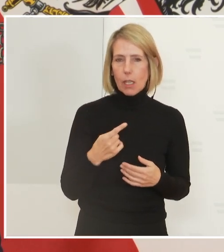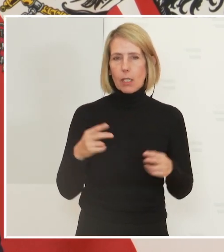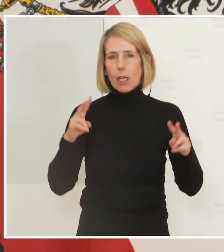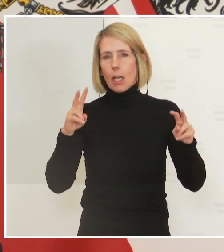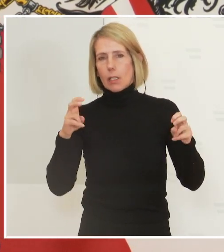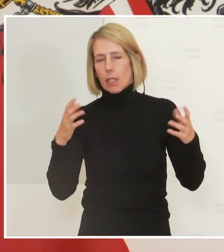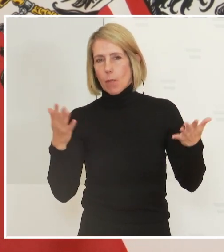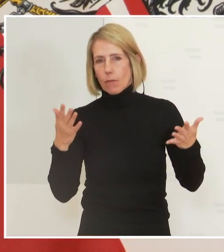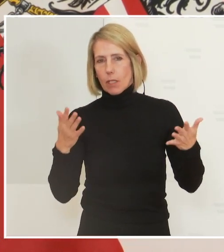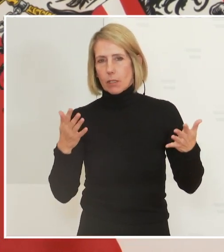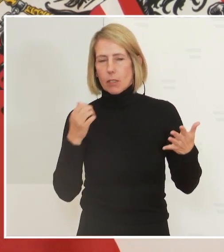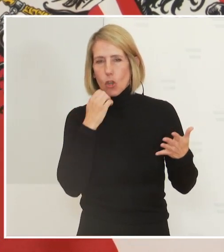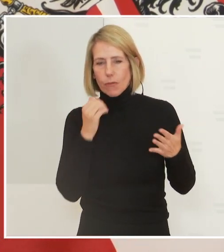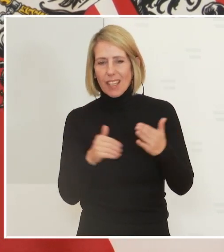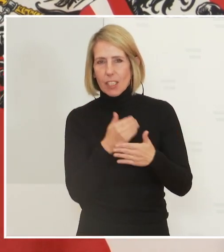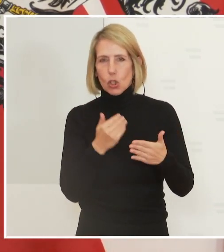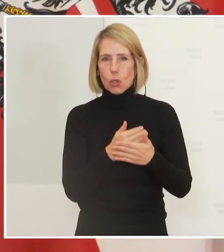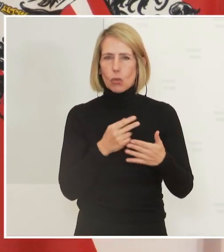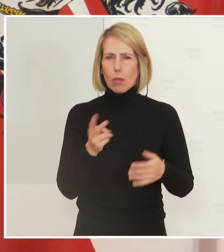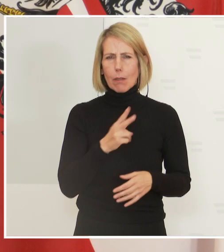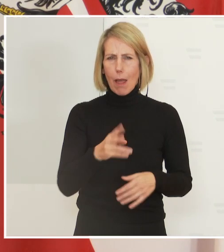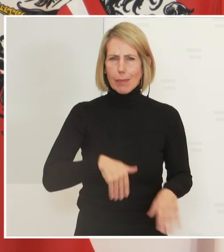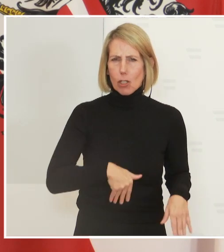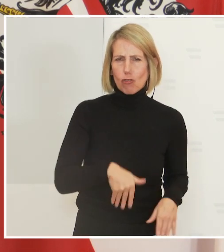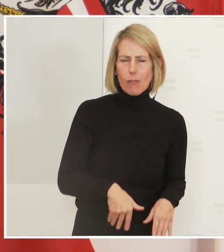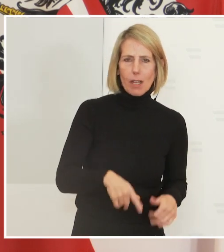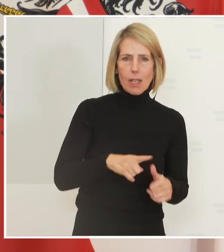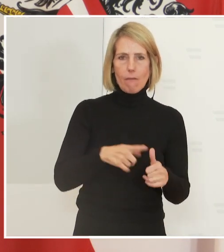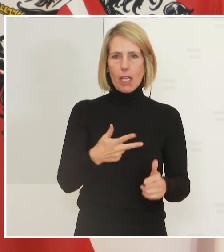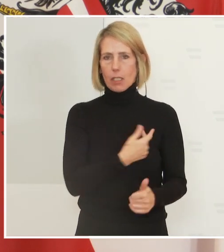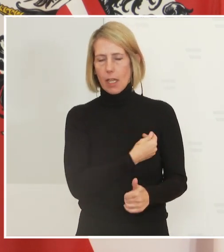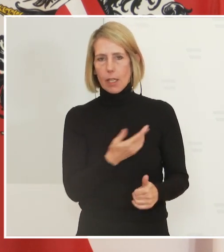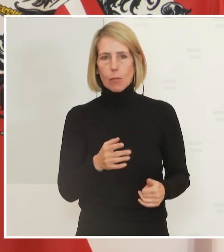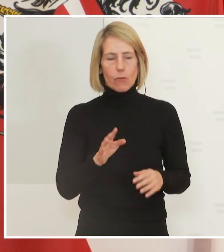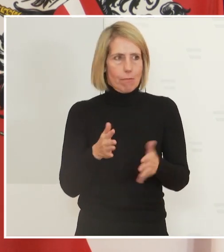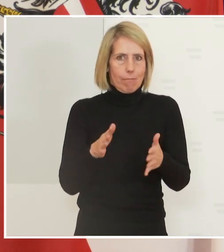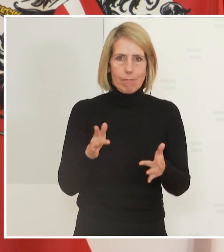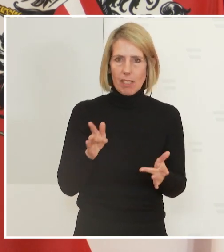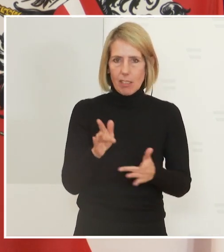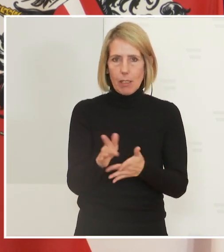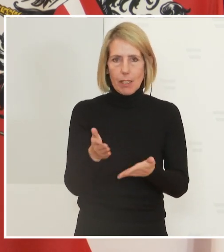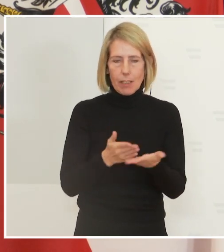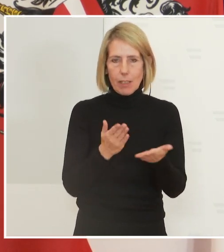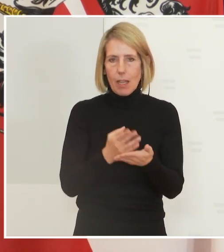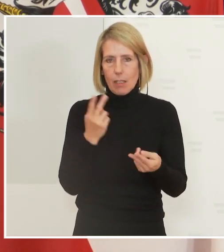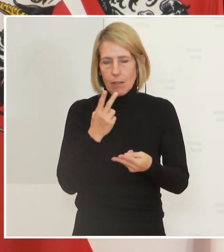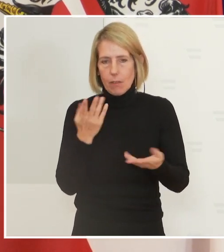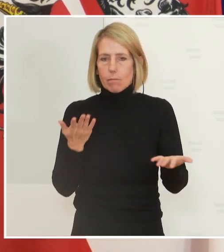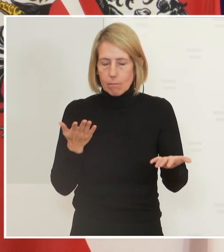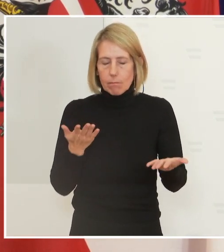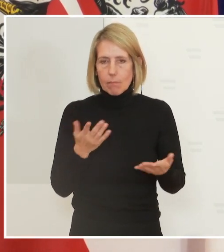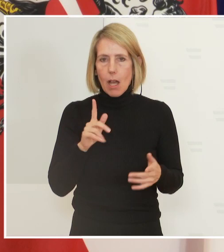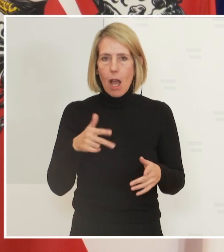nämlich die Fake News, dass man nicht schwanger werden kann, wenn man geimpft ist. Das Gegenteil ist der Fall. Als